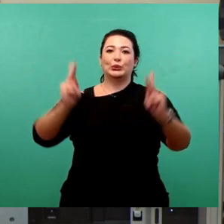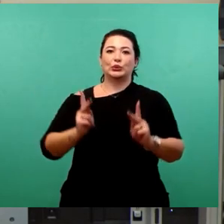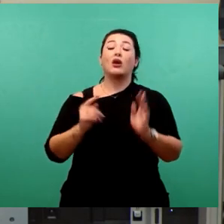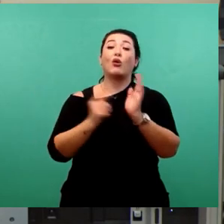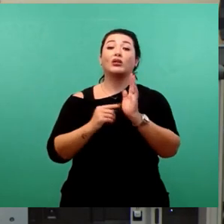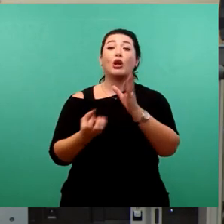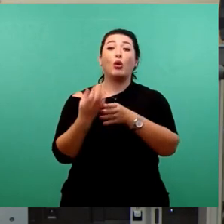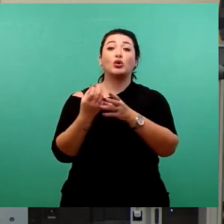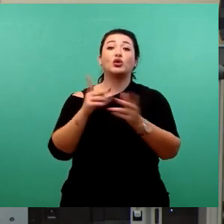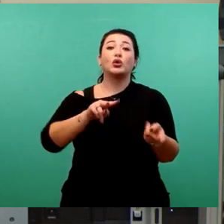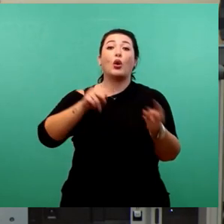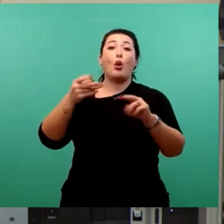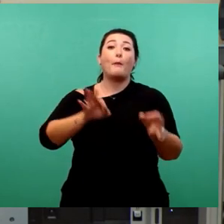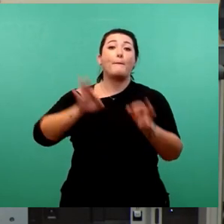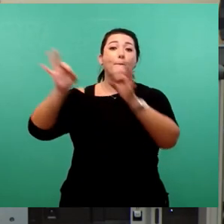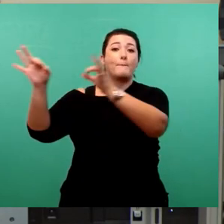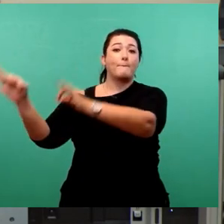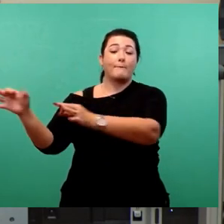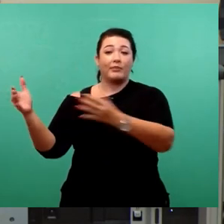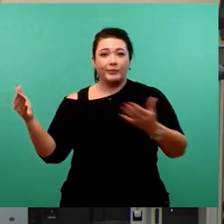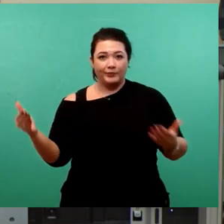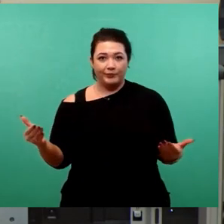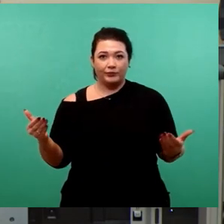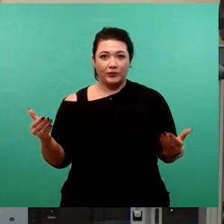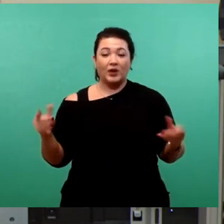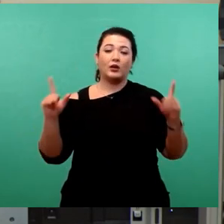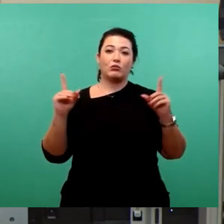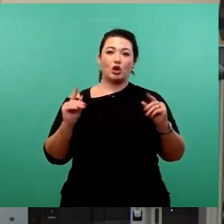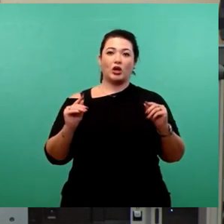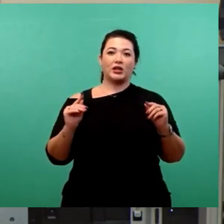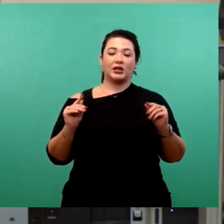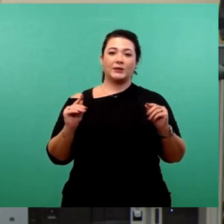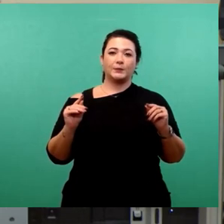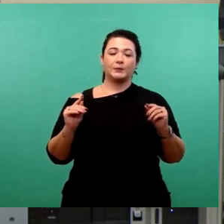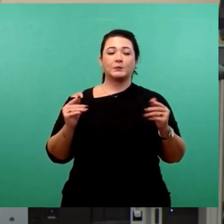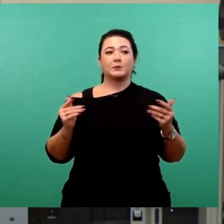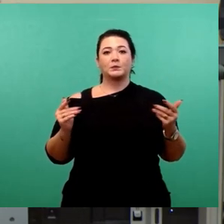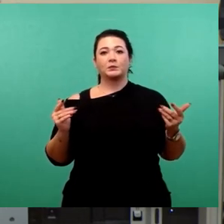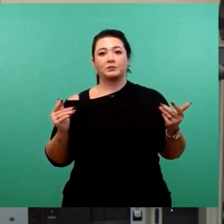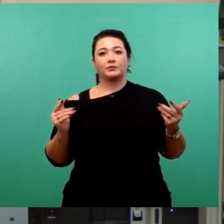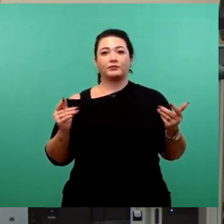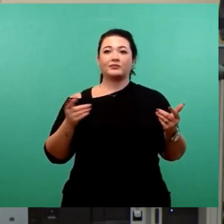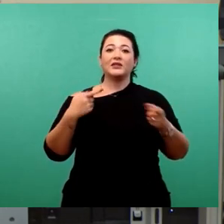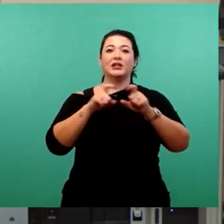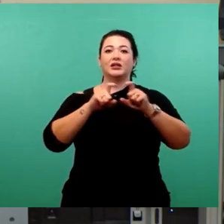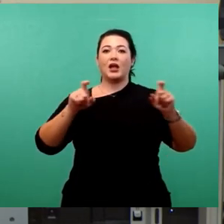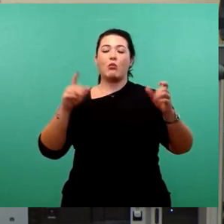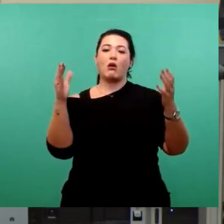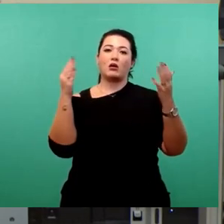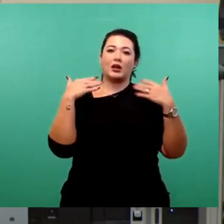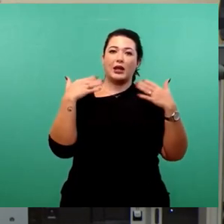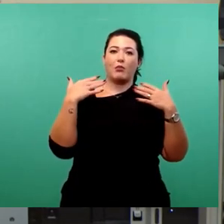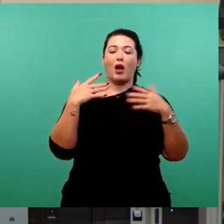Das heißt, es ist einfach so, dass das Thema Klima zurzeit